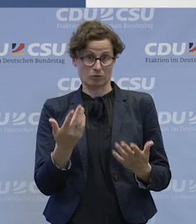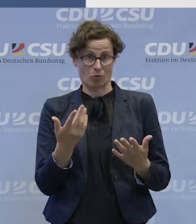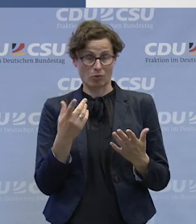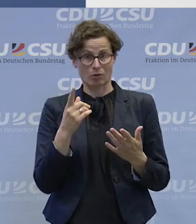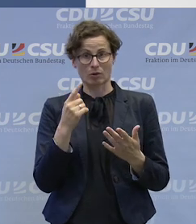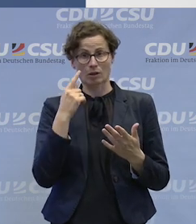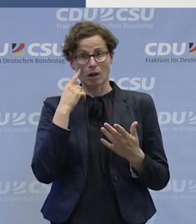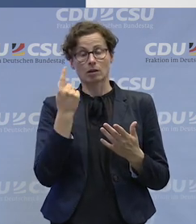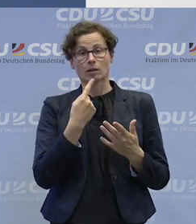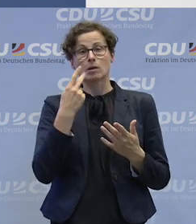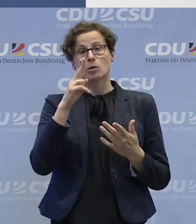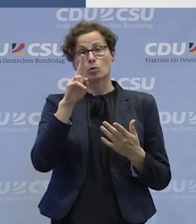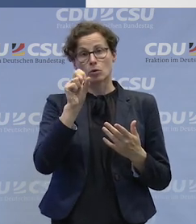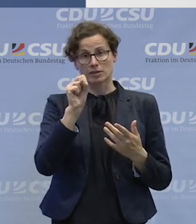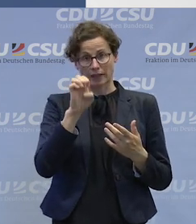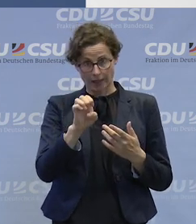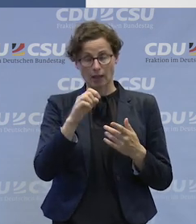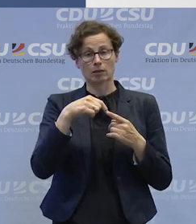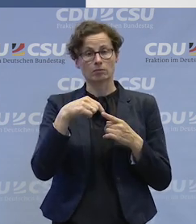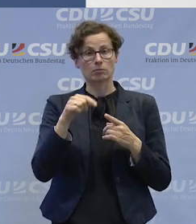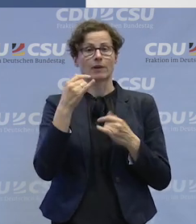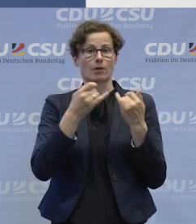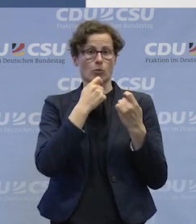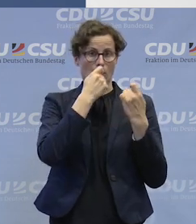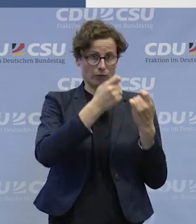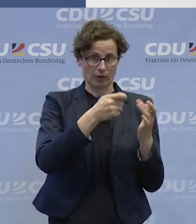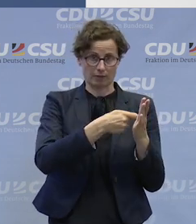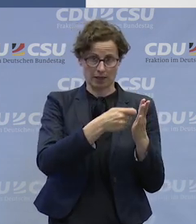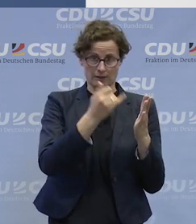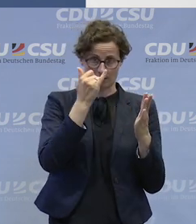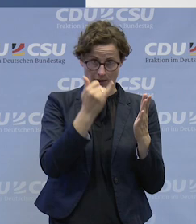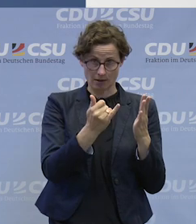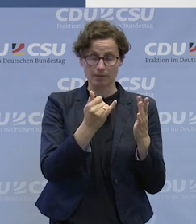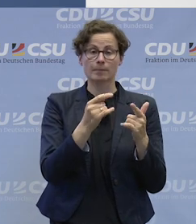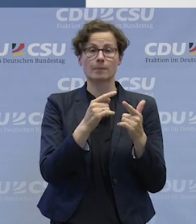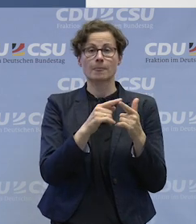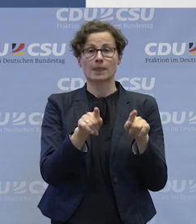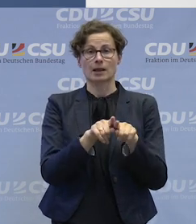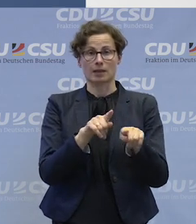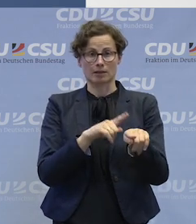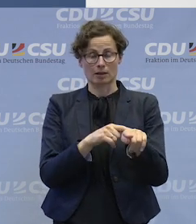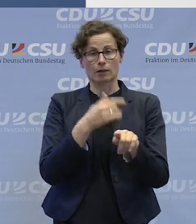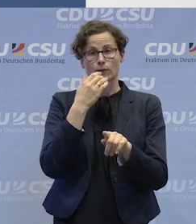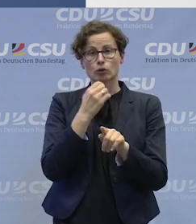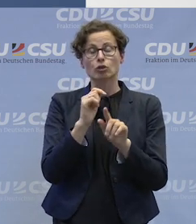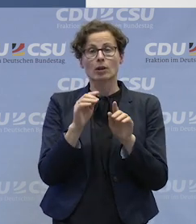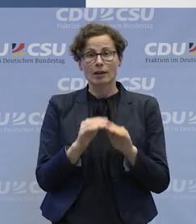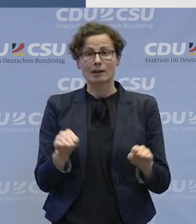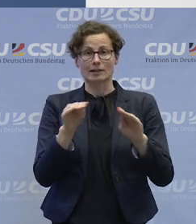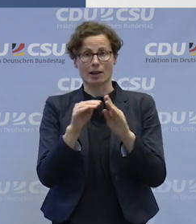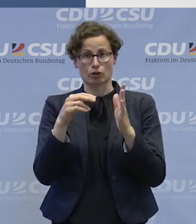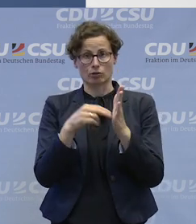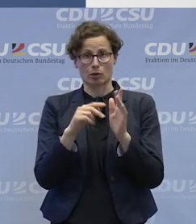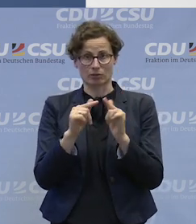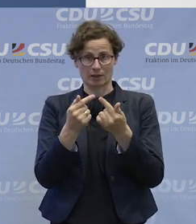der USA eine Frauenbeauftragte wählen, aber wir haben uns entschieden, ein inklusives Gleichstellungsteam zu bilden. Aus